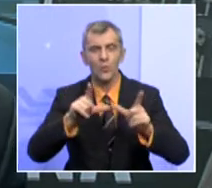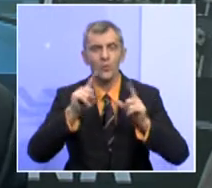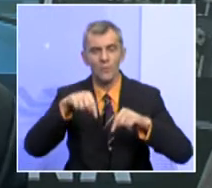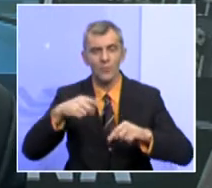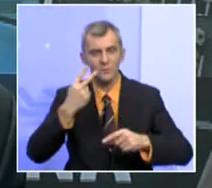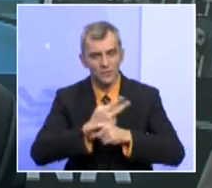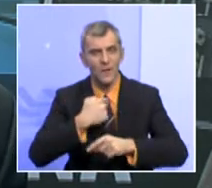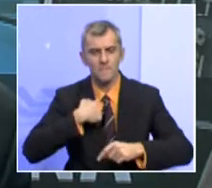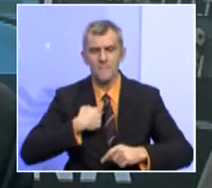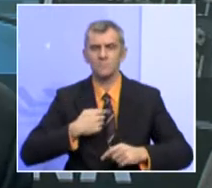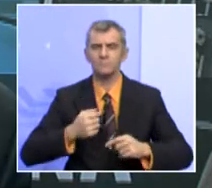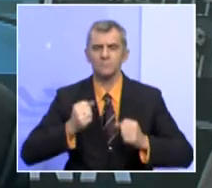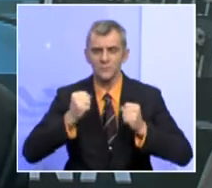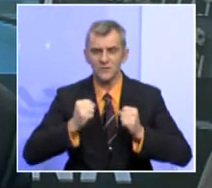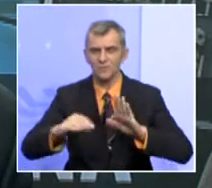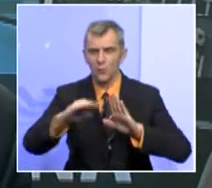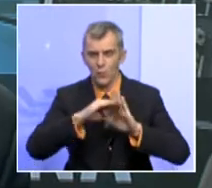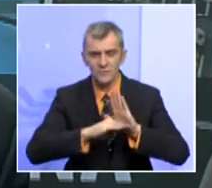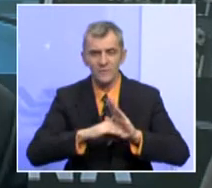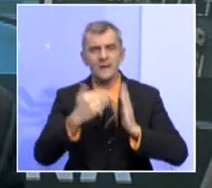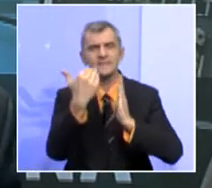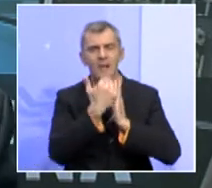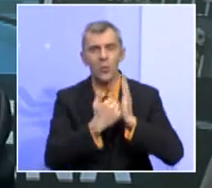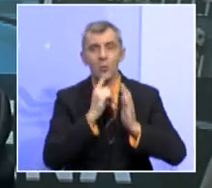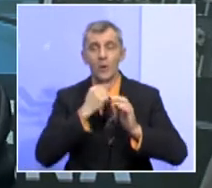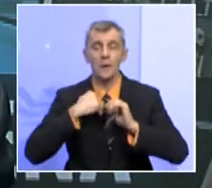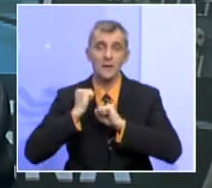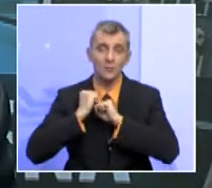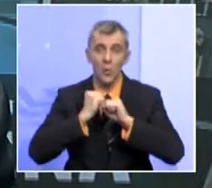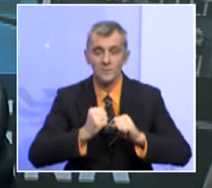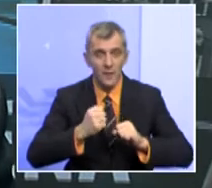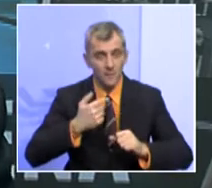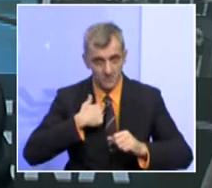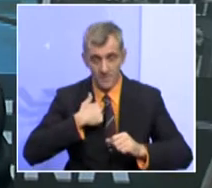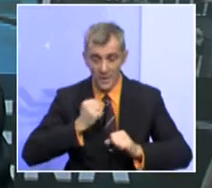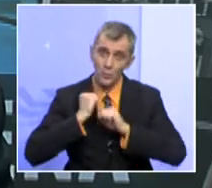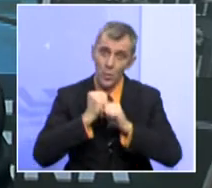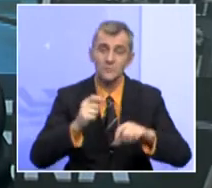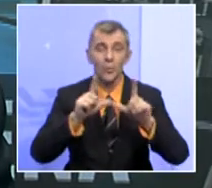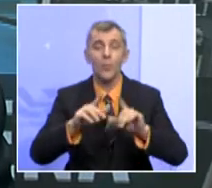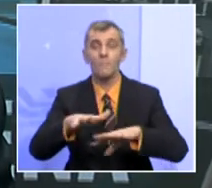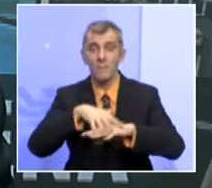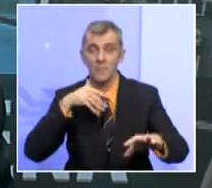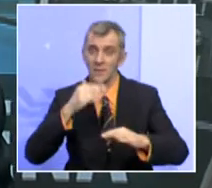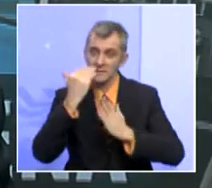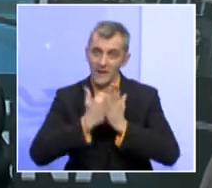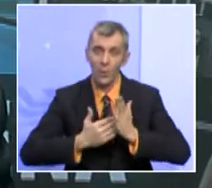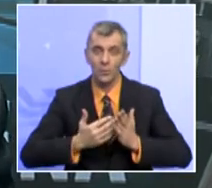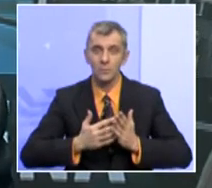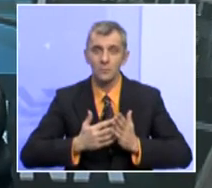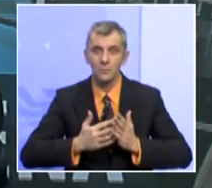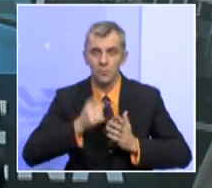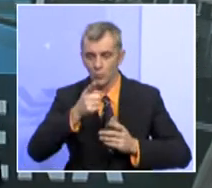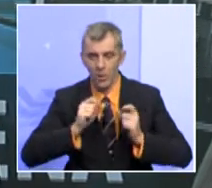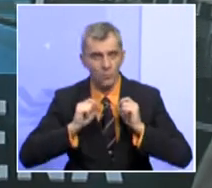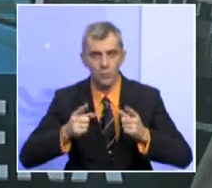da se mi pridržavamo ustava, zakona koje donosimo uzgredačeno, mi ih i donosimo u parlamentu? To je